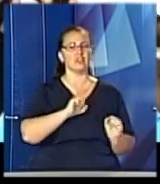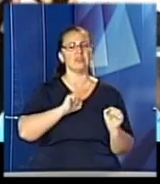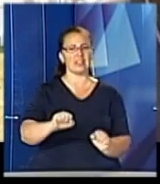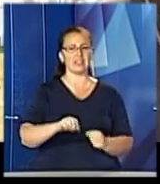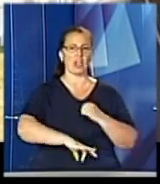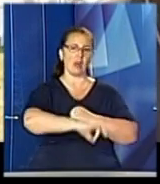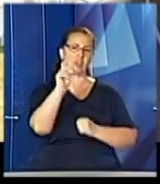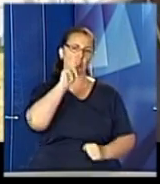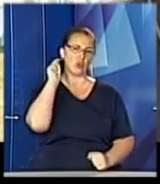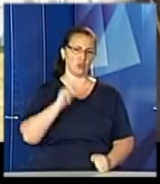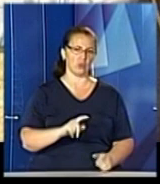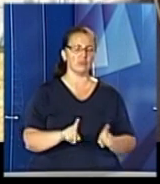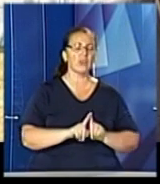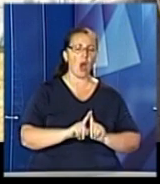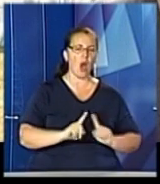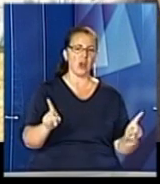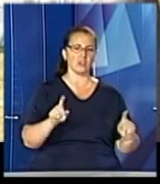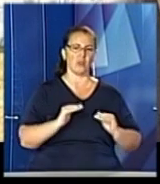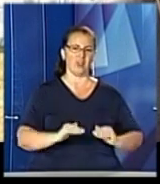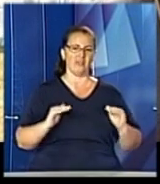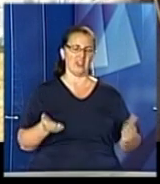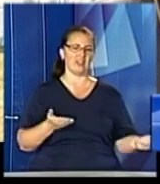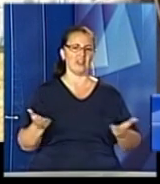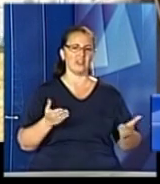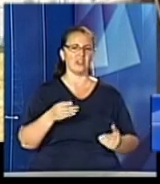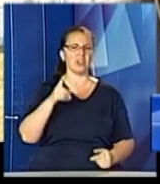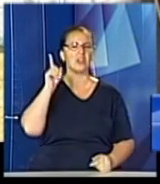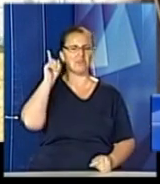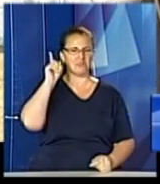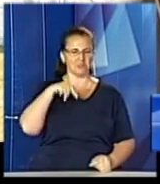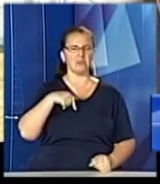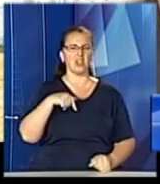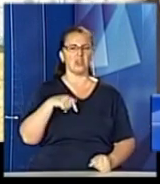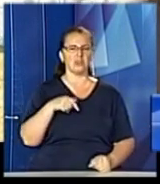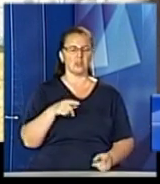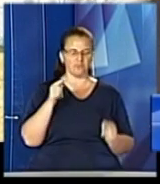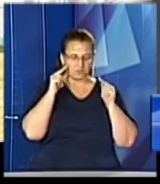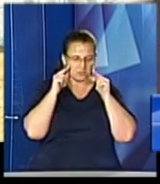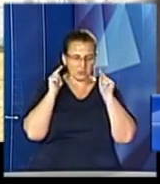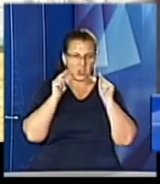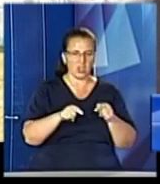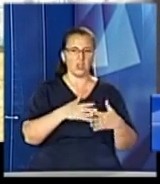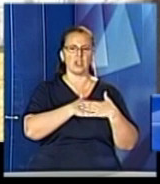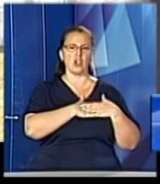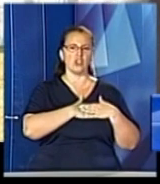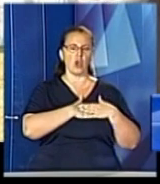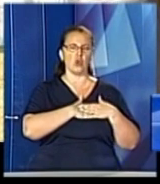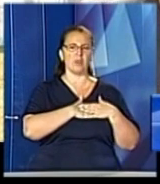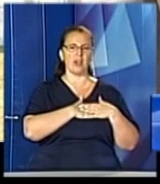України. Особливі діти, які вміють зосередитися, які люблять